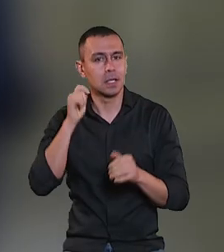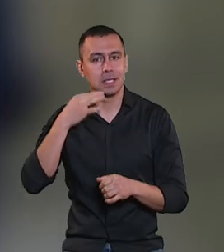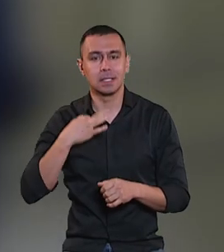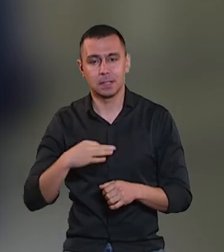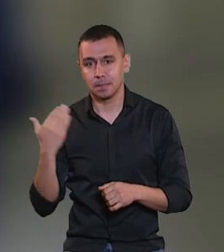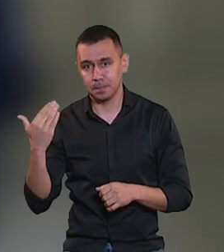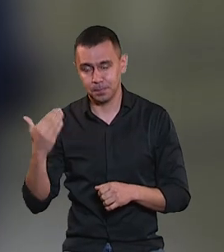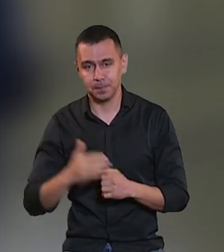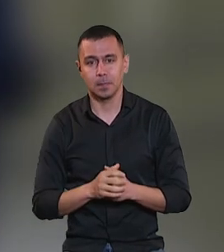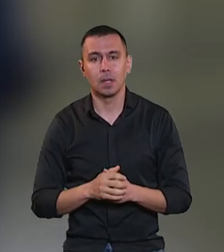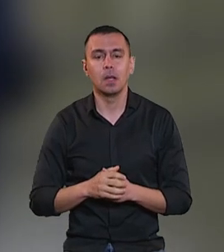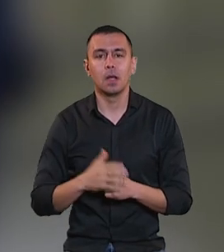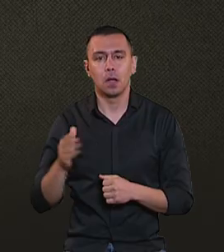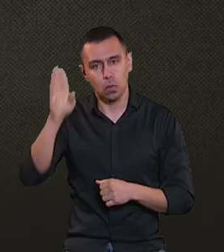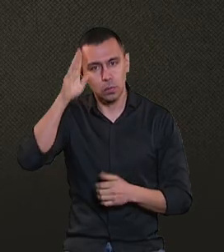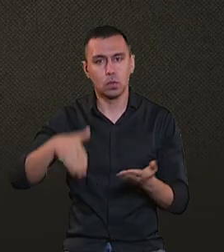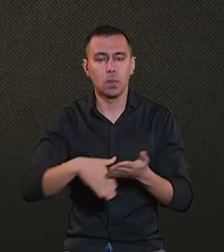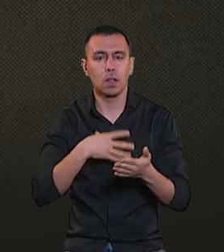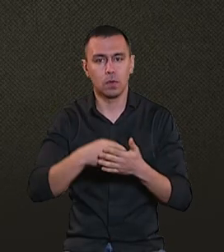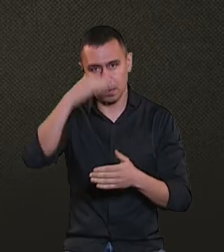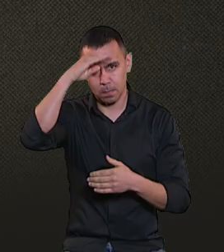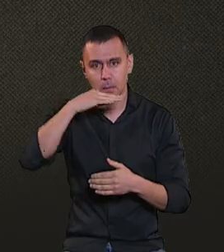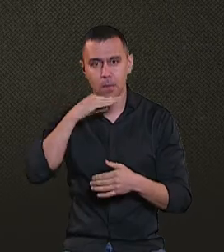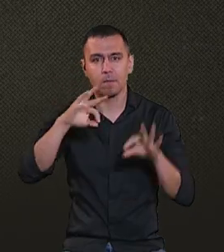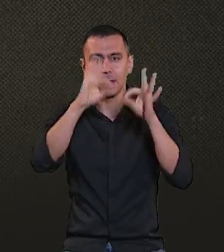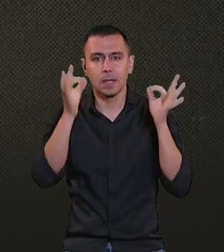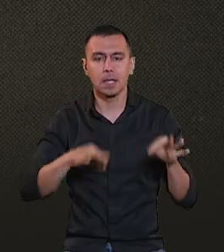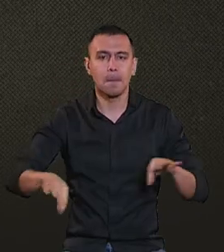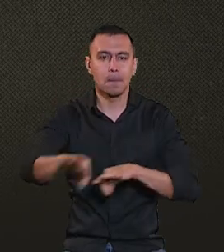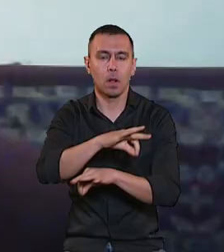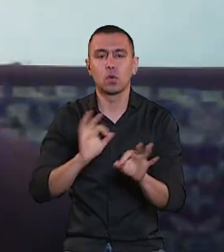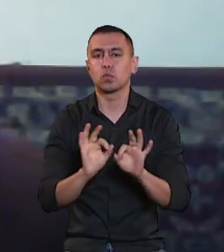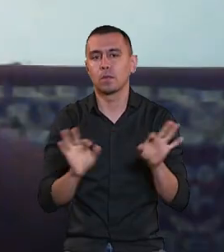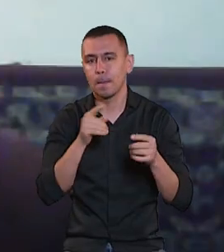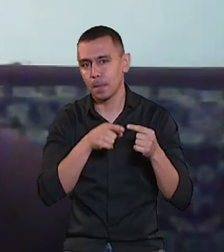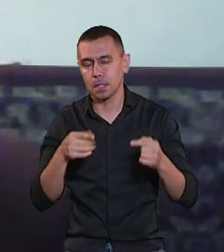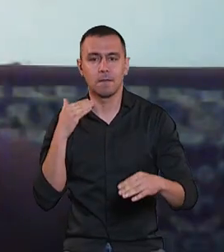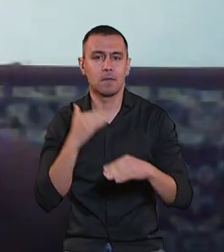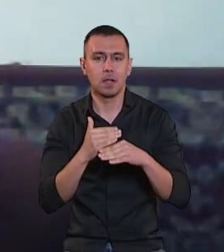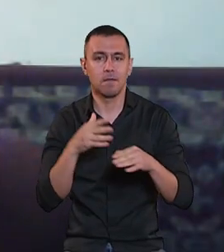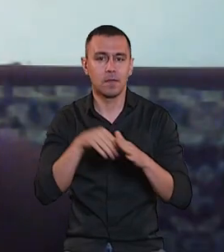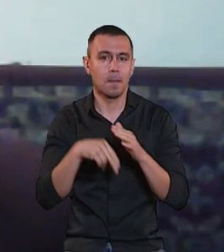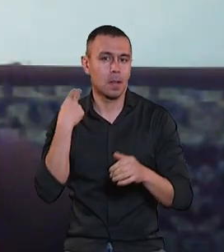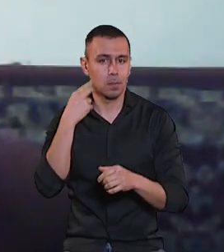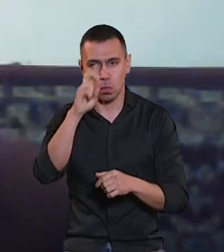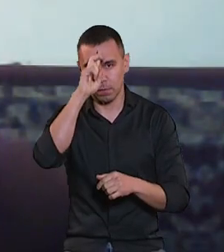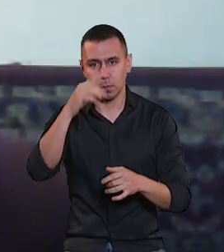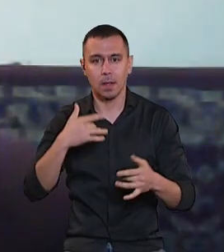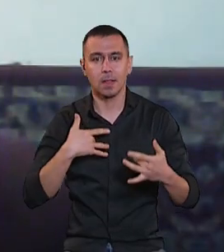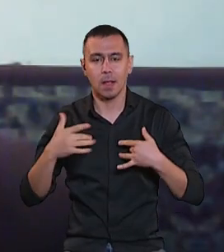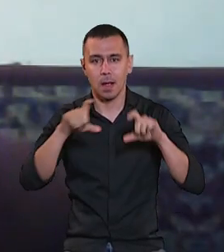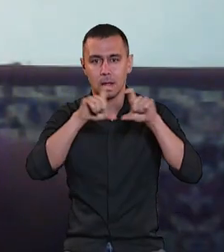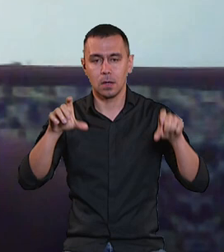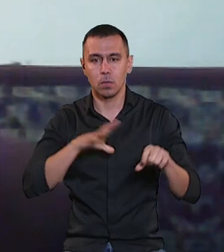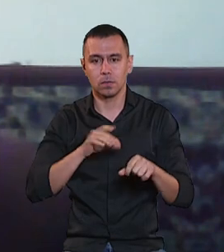син Володимира Богодар. Хлопець допомагає своєму батькові у мистецьких проєктах. Розповідає, під час вистав у Британському Королівському театрі був